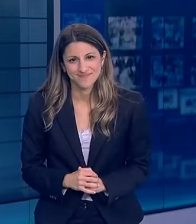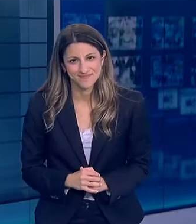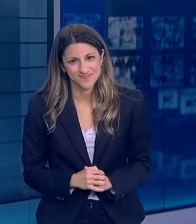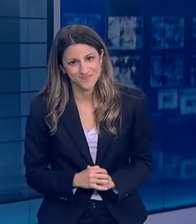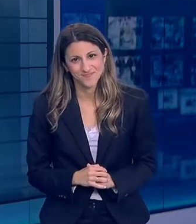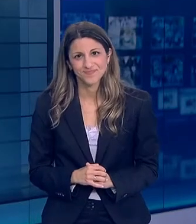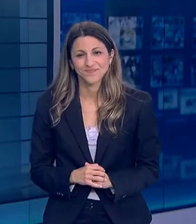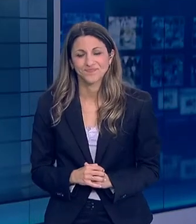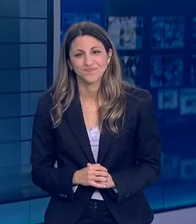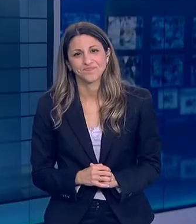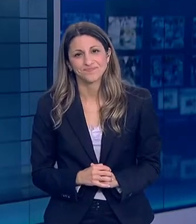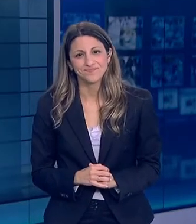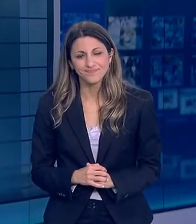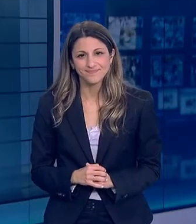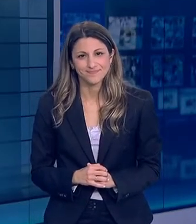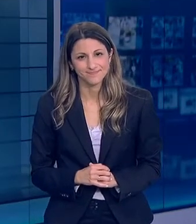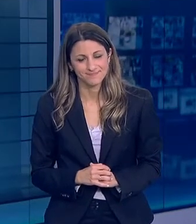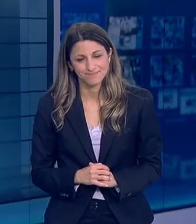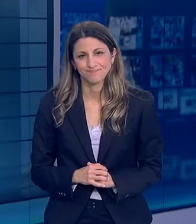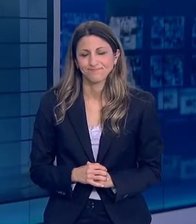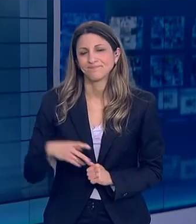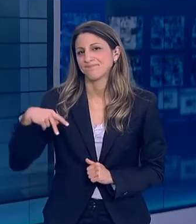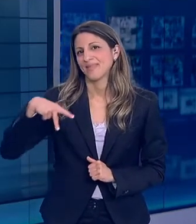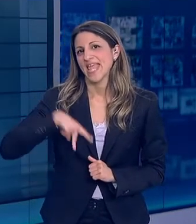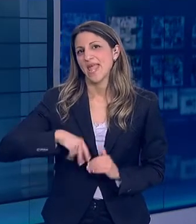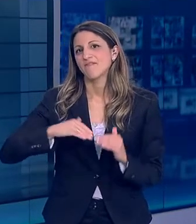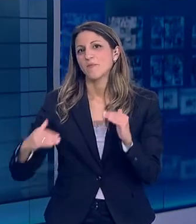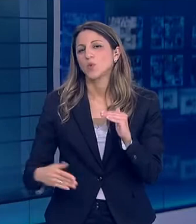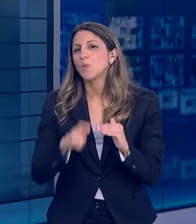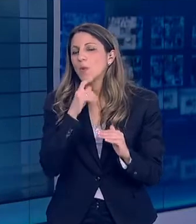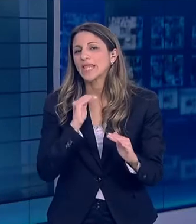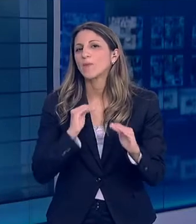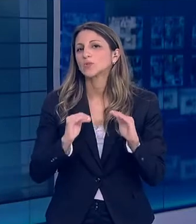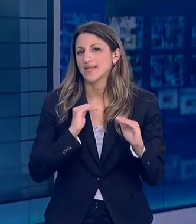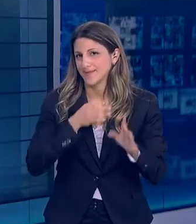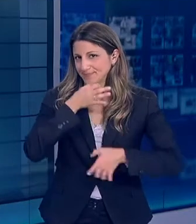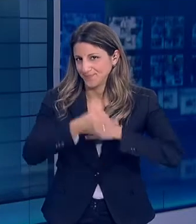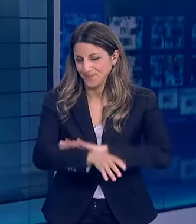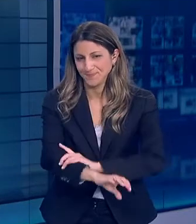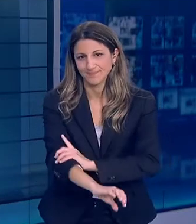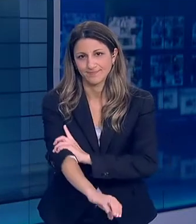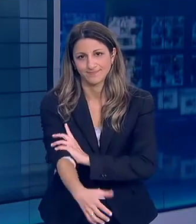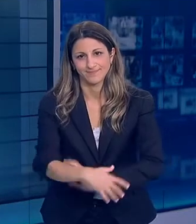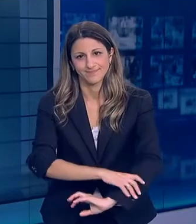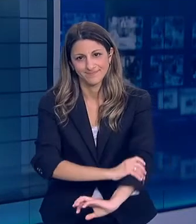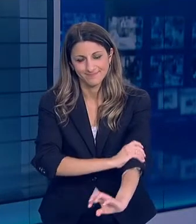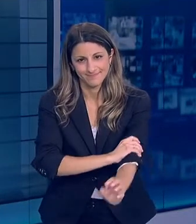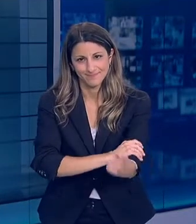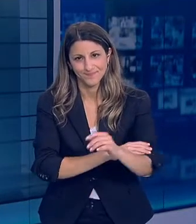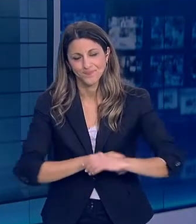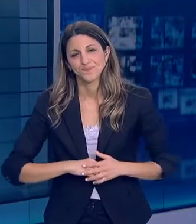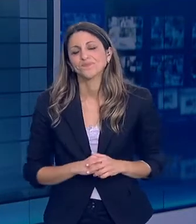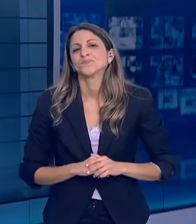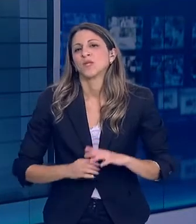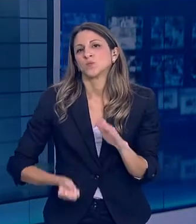Εμείς σας ευχαριστούμε κύριε καθηγητά Το λόγο έχει ο κύριος Χαραδελιάς Καλησπέρα σας από την πολιτική προστασία Βρισκόμαστε σε μια νέα φάση